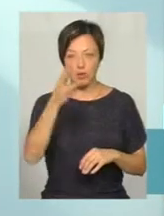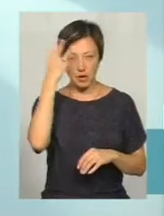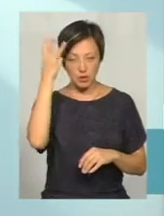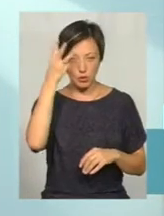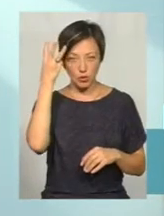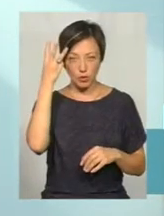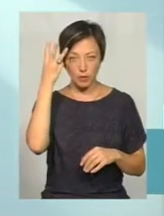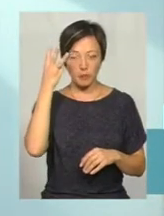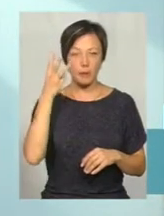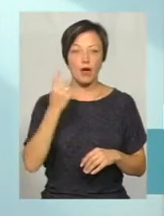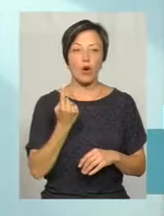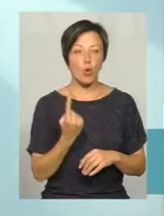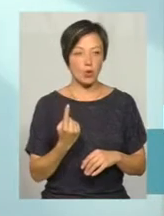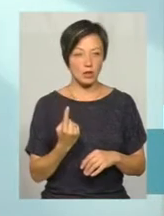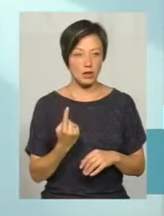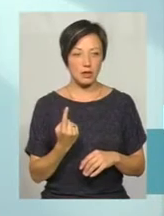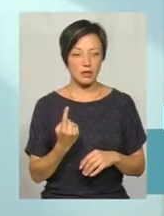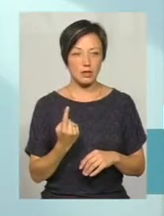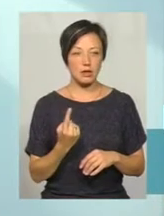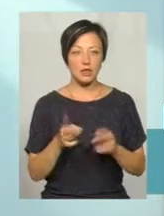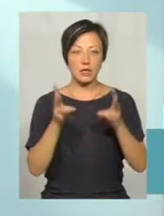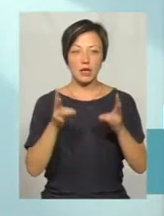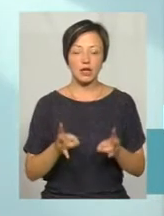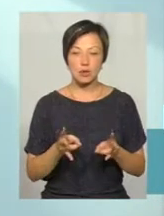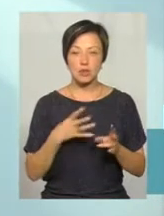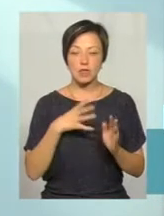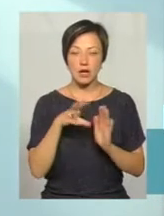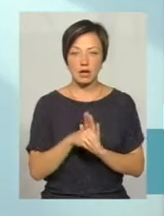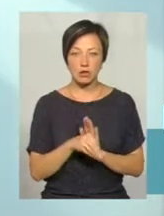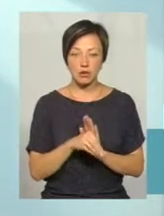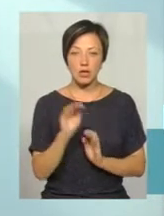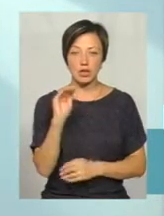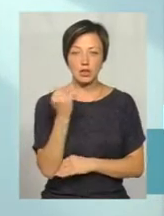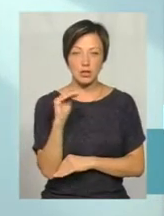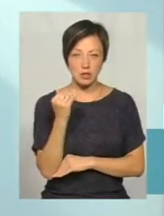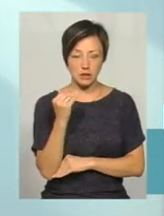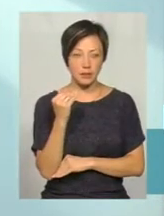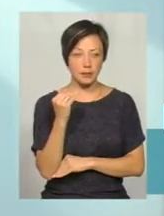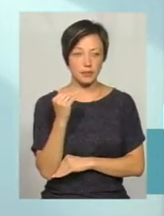центрі, одне з яких трагічно загинула дитина